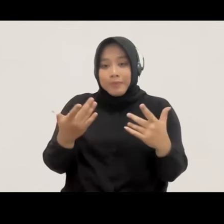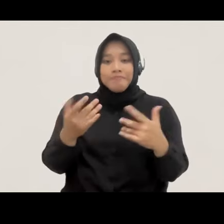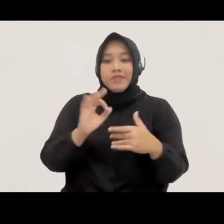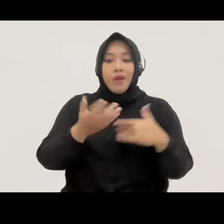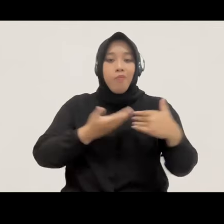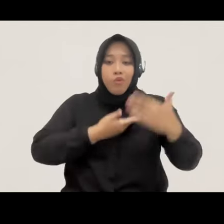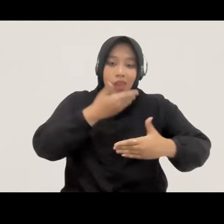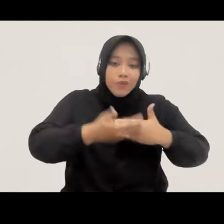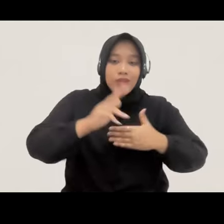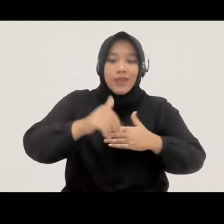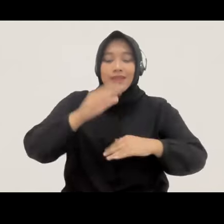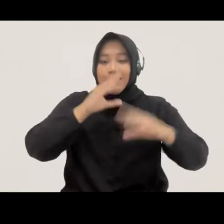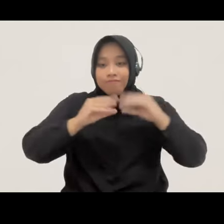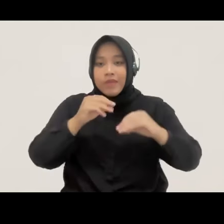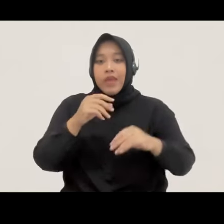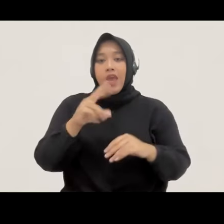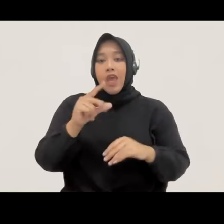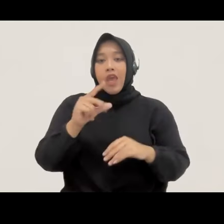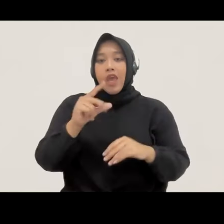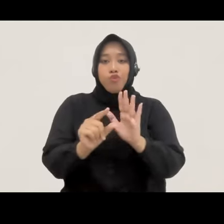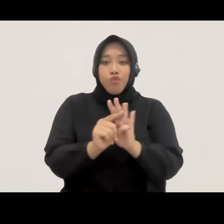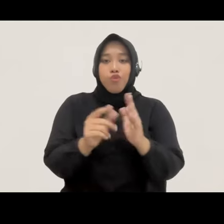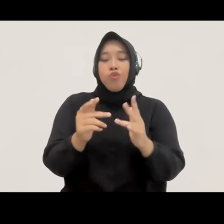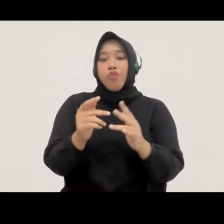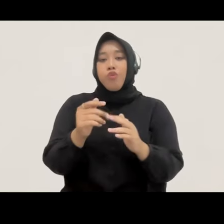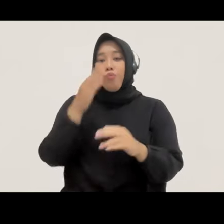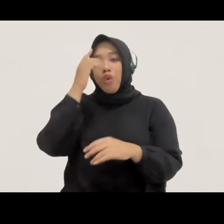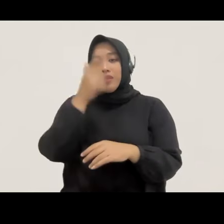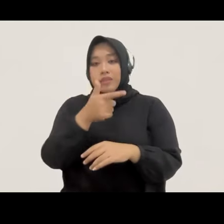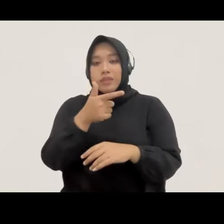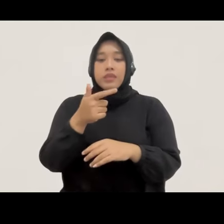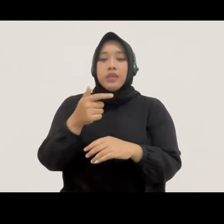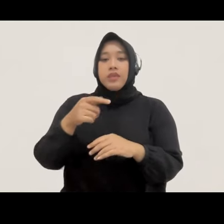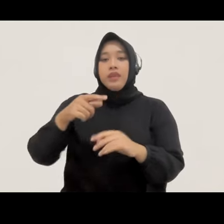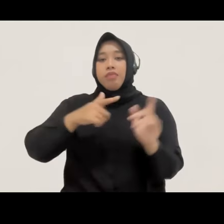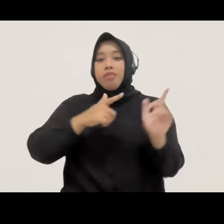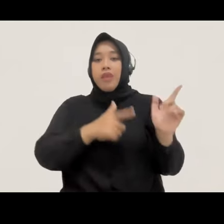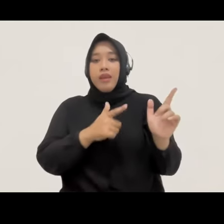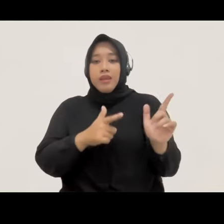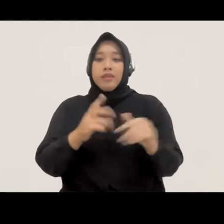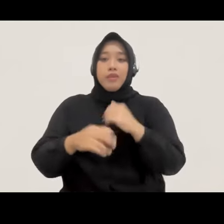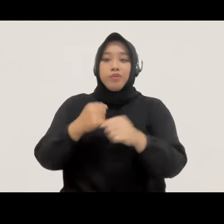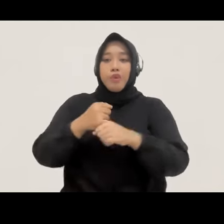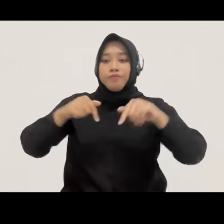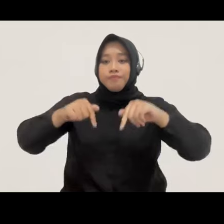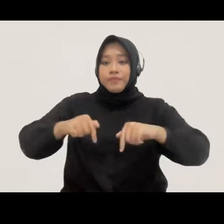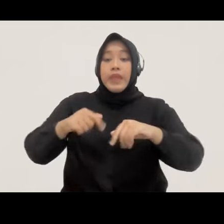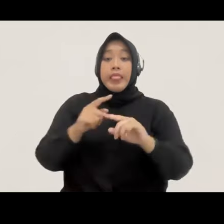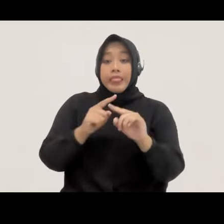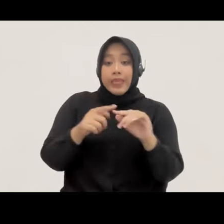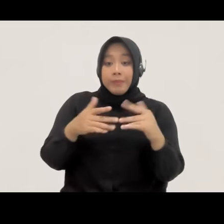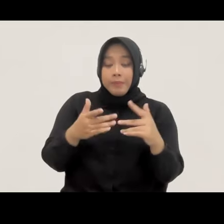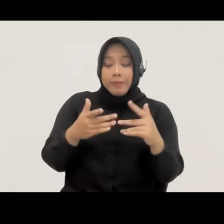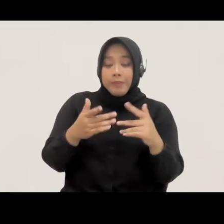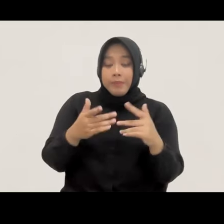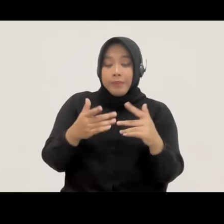pembahasan RUU TNI Polri di DPR pada periode saat ini. Namun meskipun demikian, dari balik kemarin